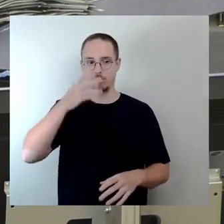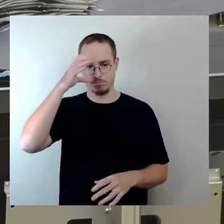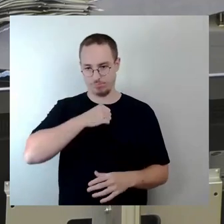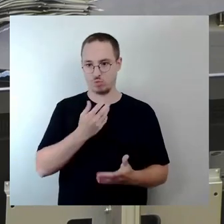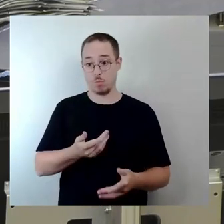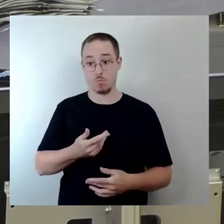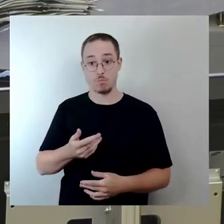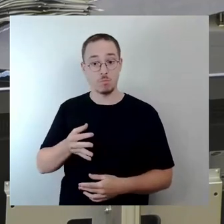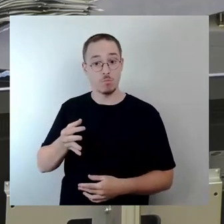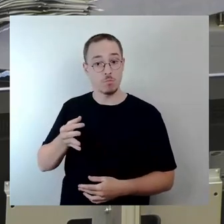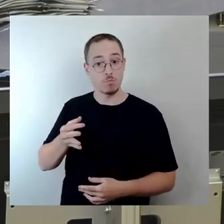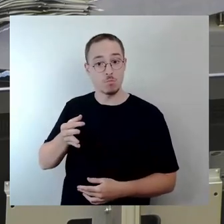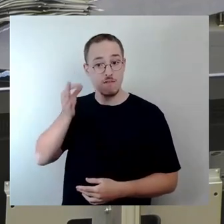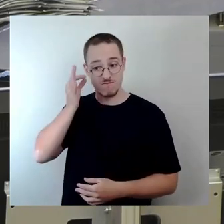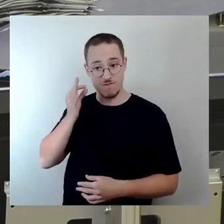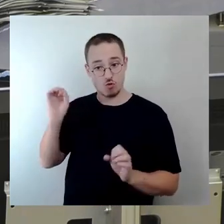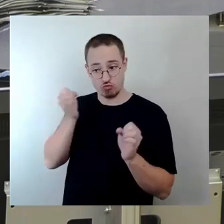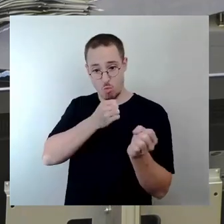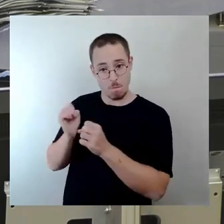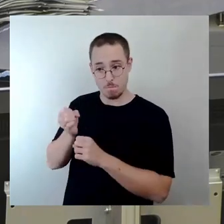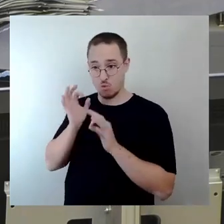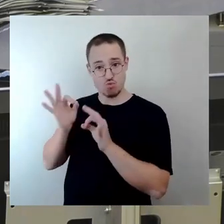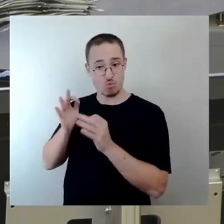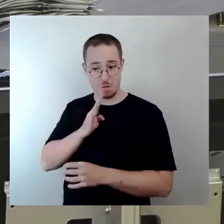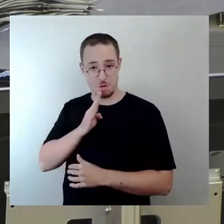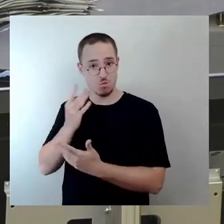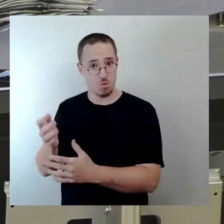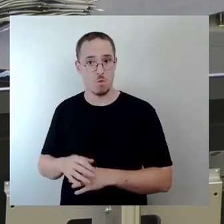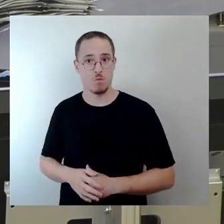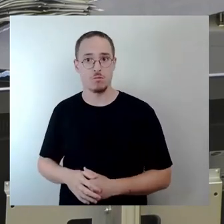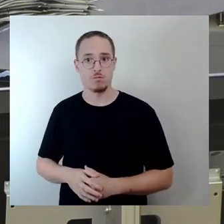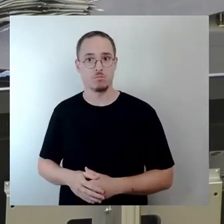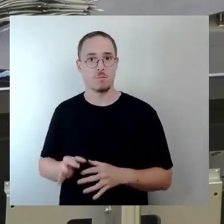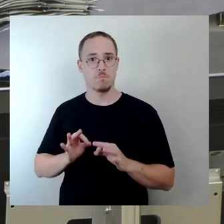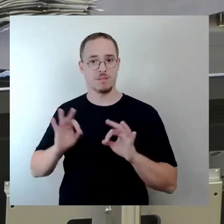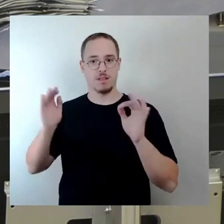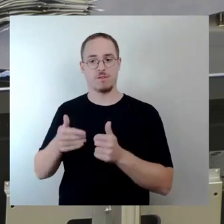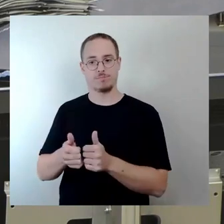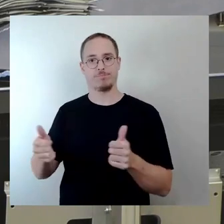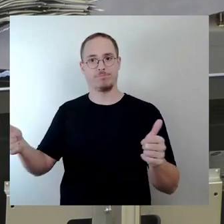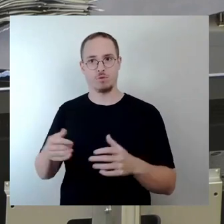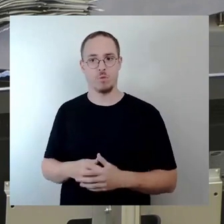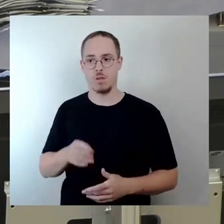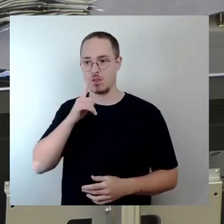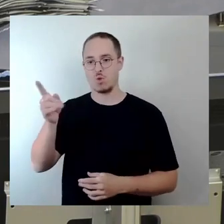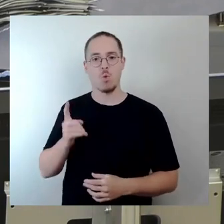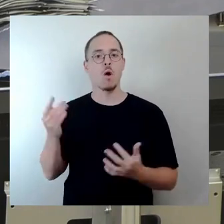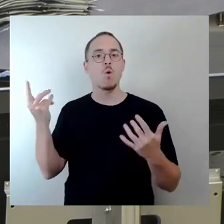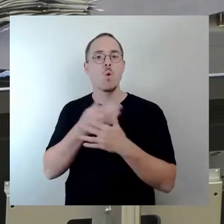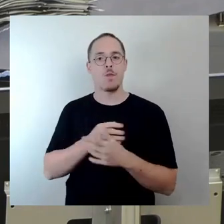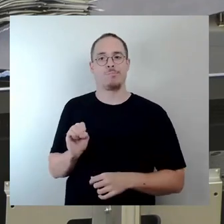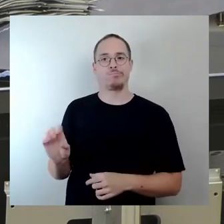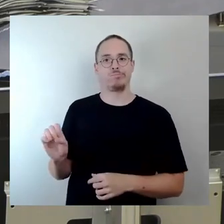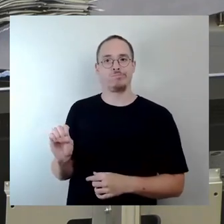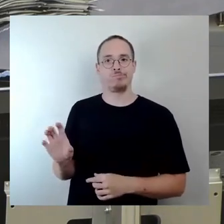Das sollten Sie vielleicht mal machen, dann kommen Sie vielleicht auch aus dem Tief heraus, nicht so viel grün blinken. Das sage ich auch immer bei der CDU,